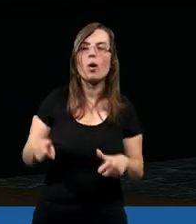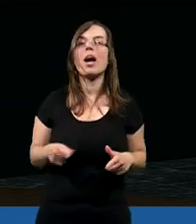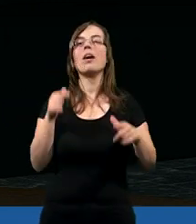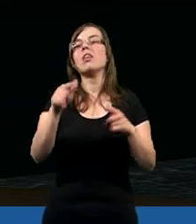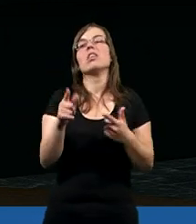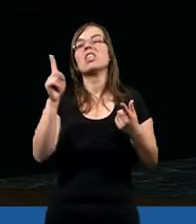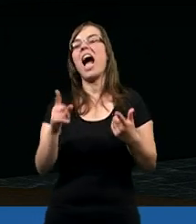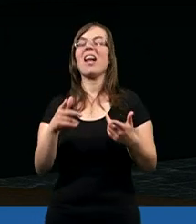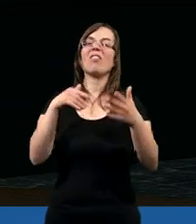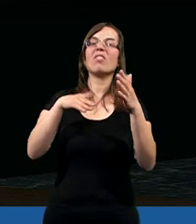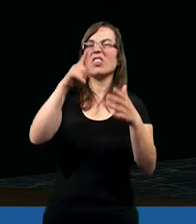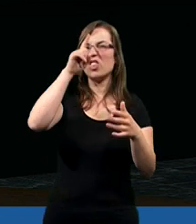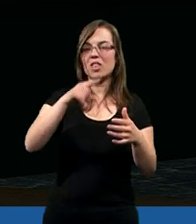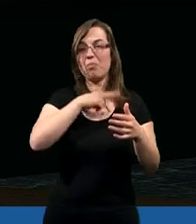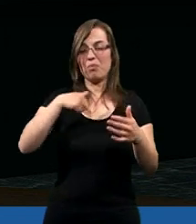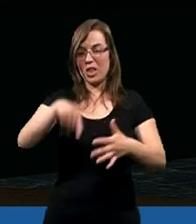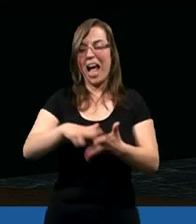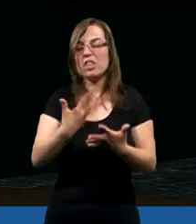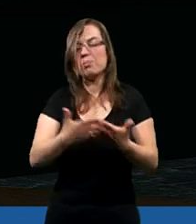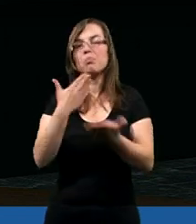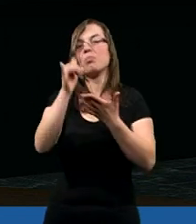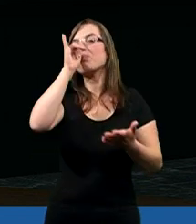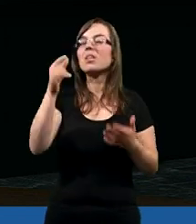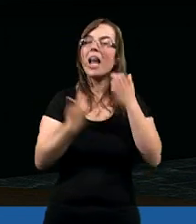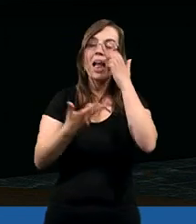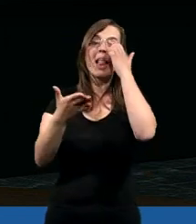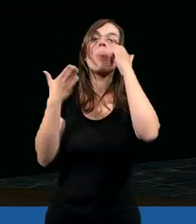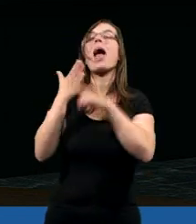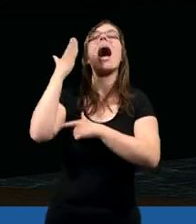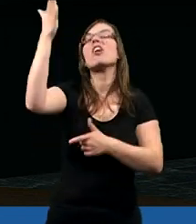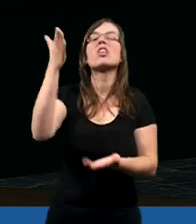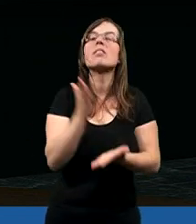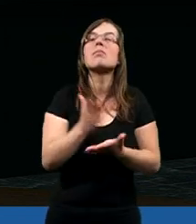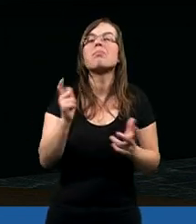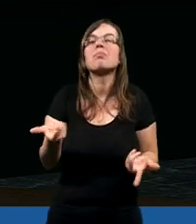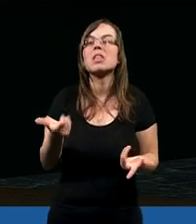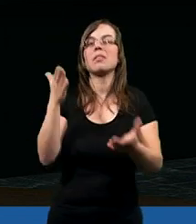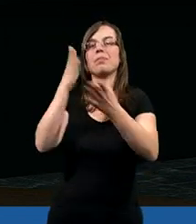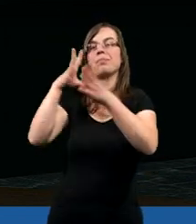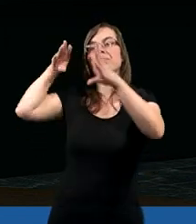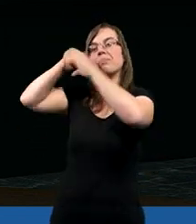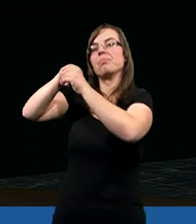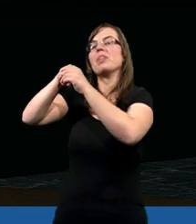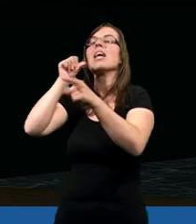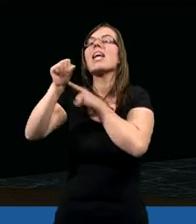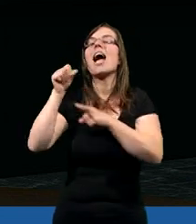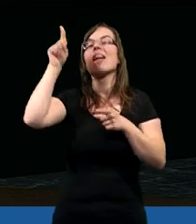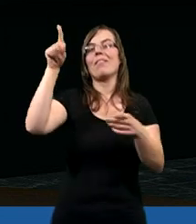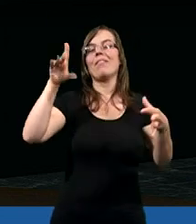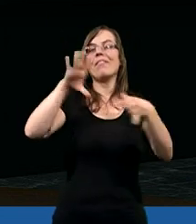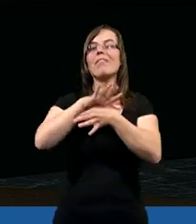nam. To my się nigdy na tej ziemi nie pozbędziemy. Tak naprawdę nadzieja pełna i całkowita jest na